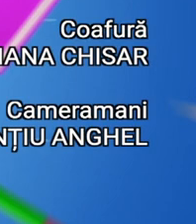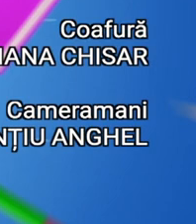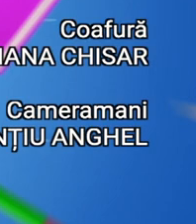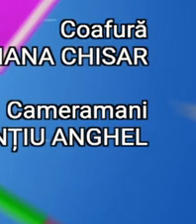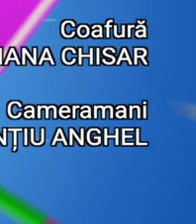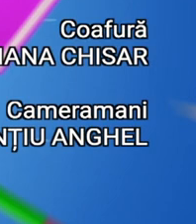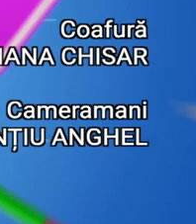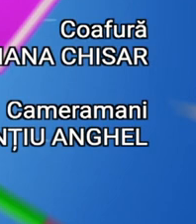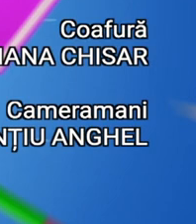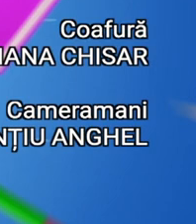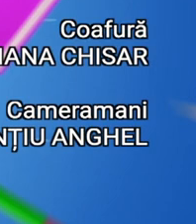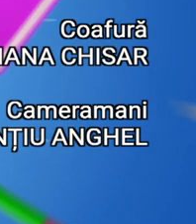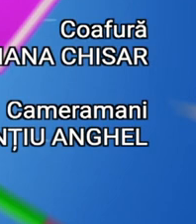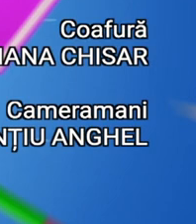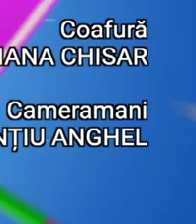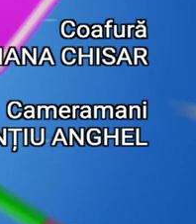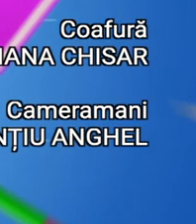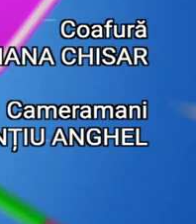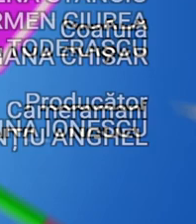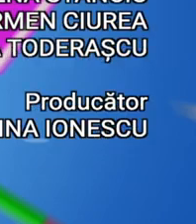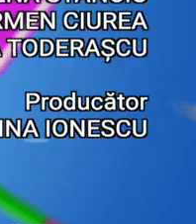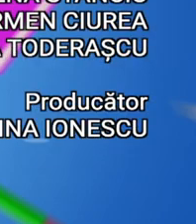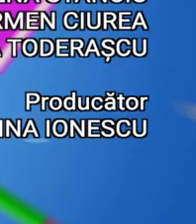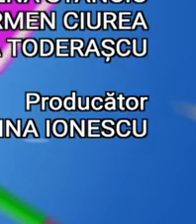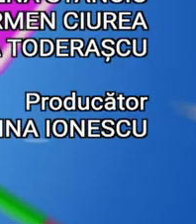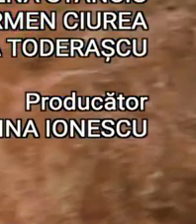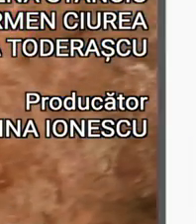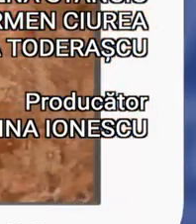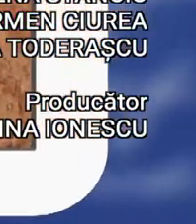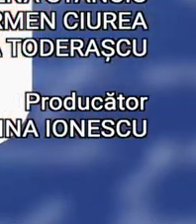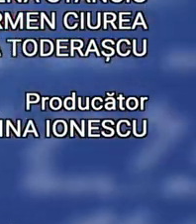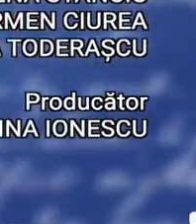MULȚUMIT PENTRU VIZIONARE!